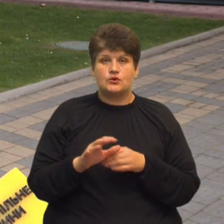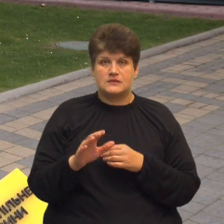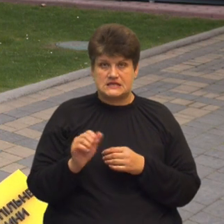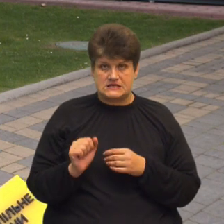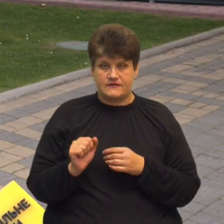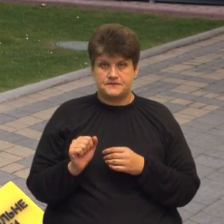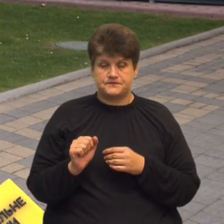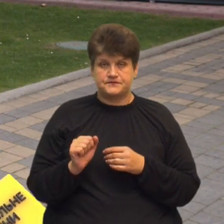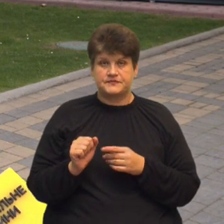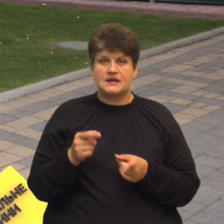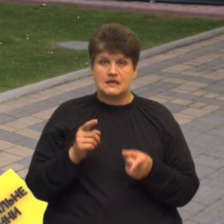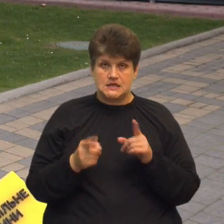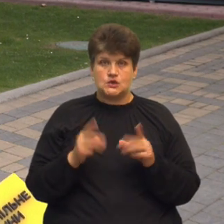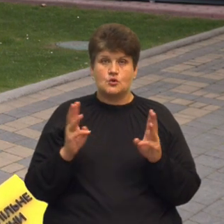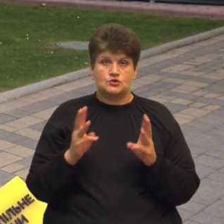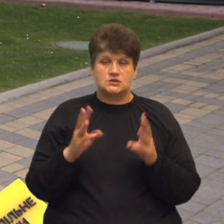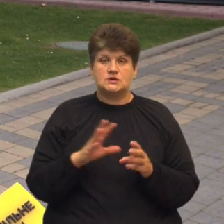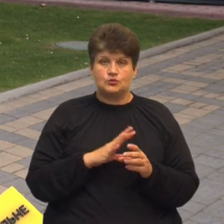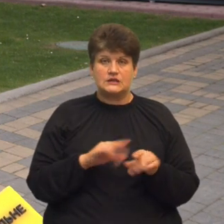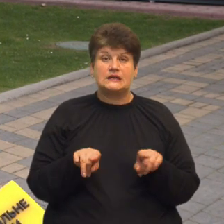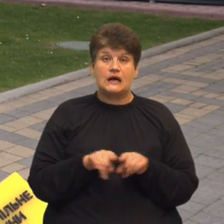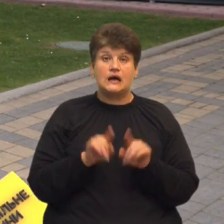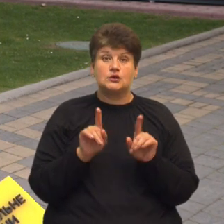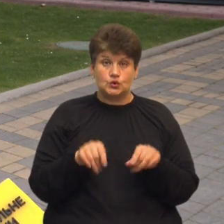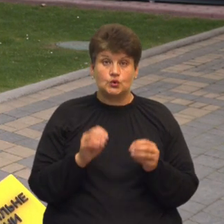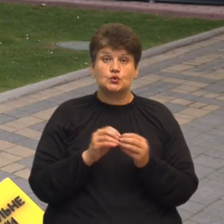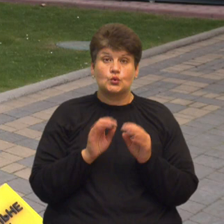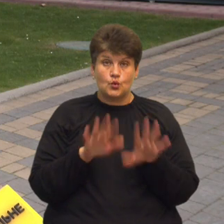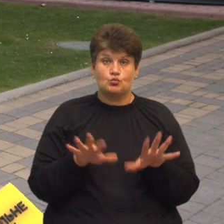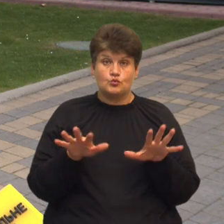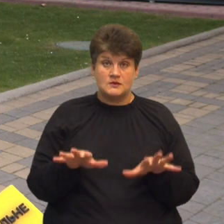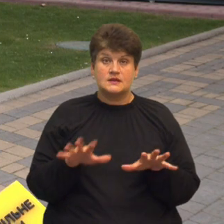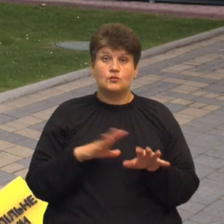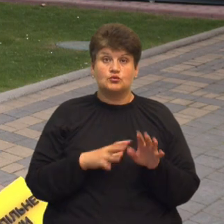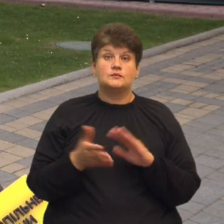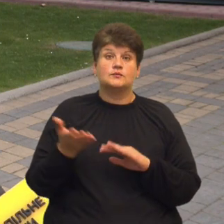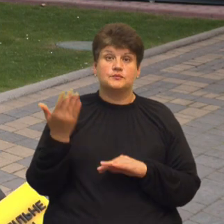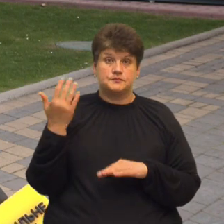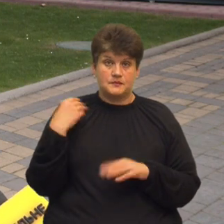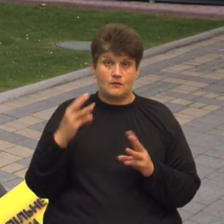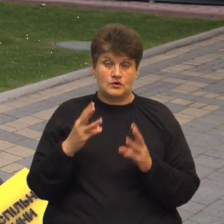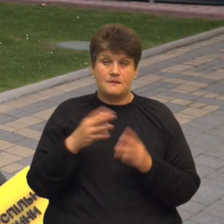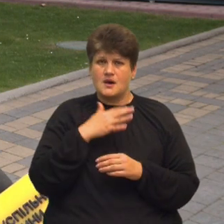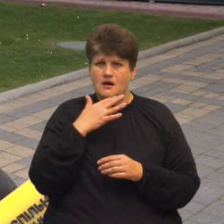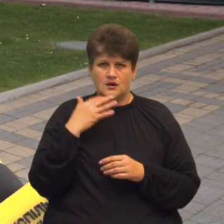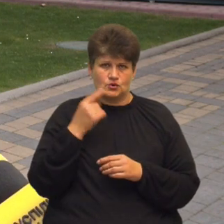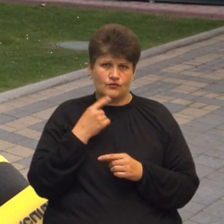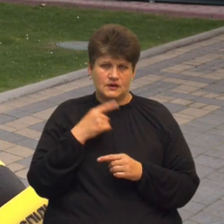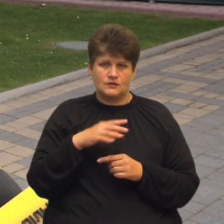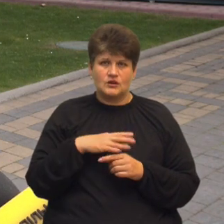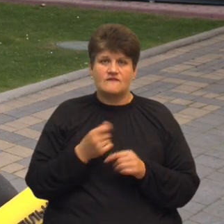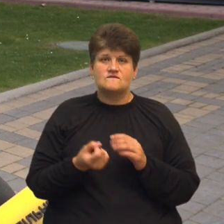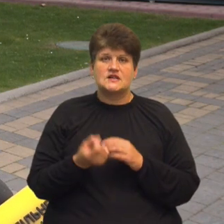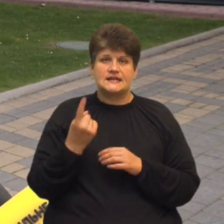Так, дійсно пожежа сталася на тому самому місці, де була резонансна пожежа, про яку багато говорили, яка виникла 10